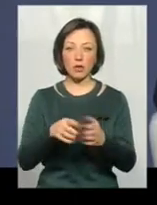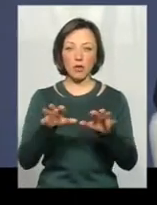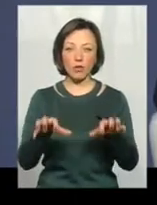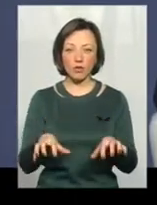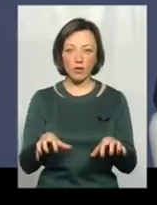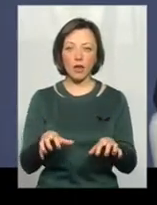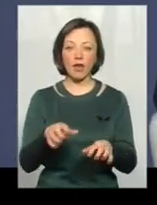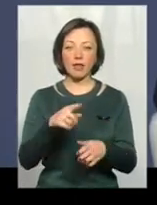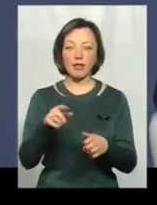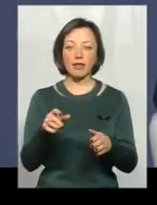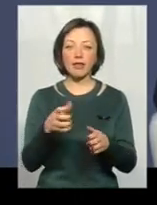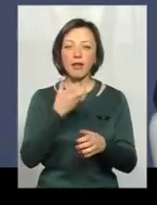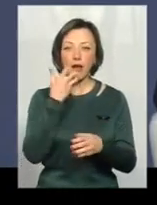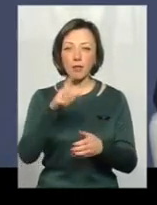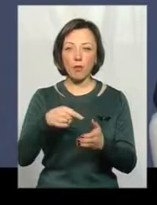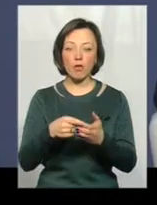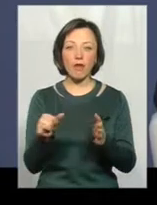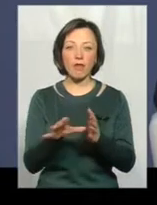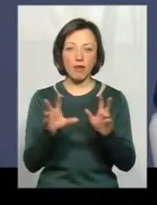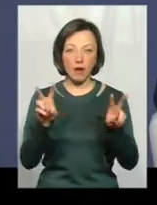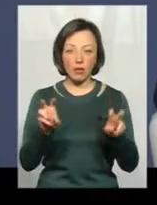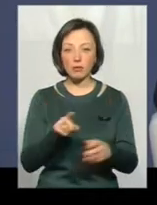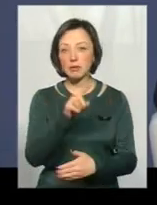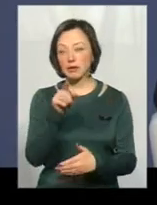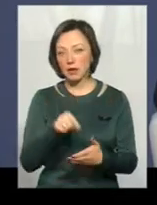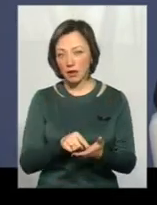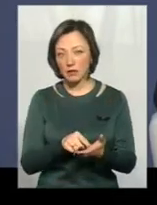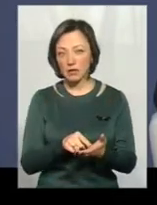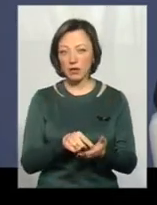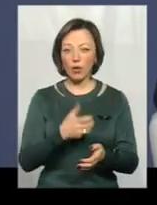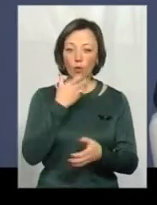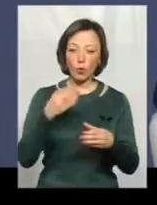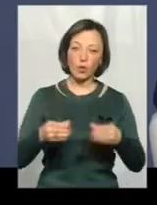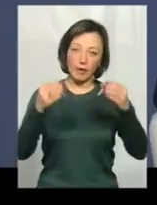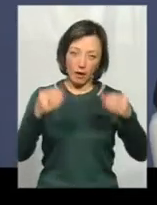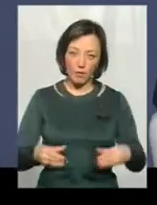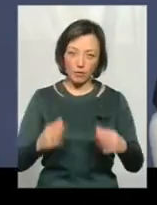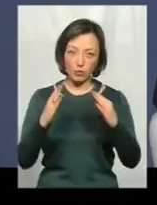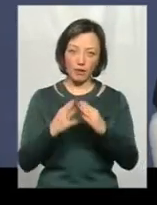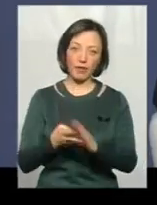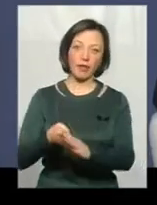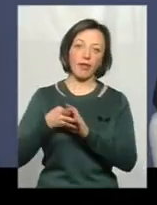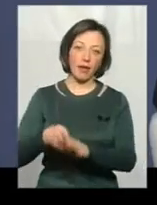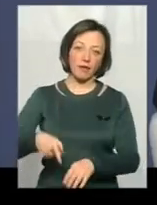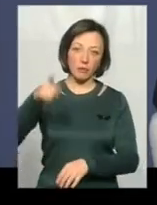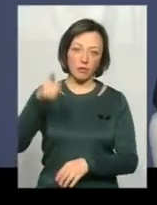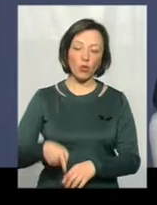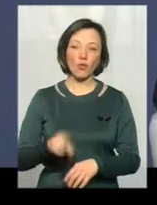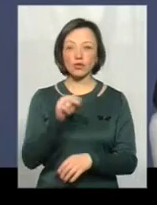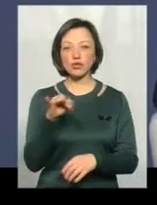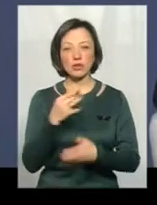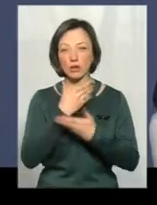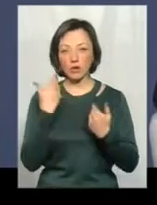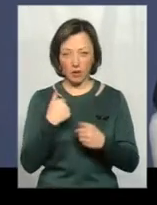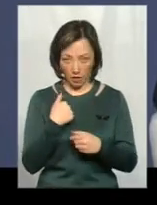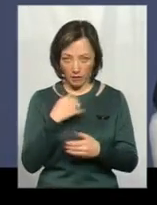конкретний теплокомуненерго. Питання про утеплений будинок 9-поверховий чи 5-поверховий, чи неутеплений. Це